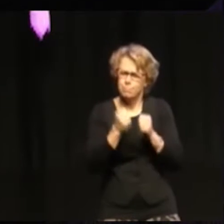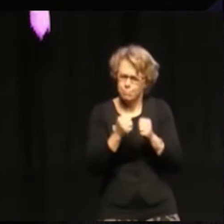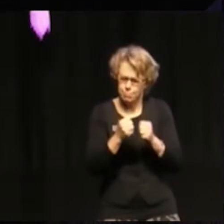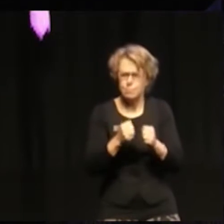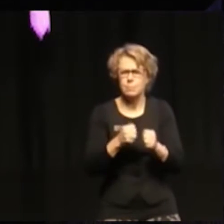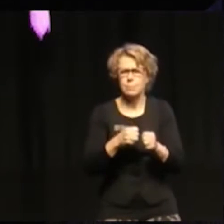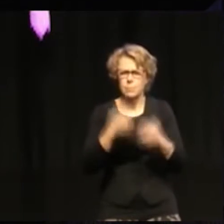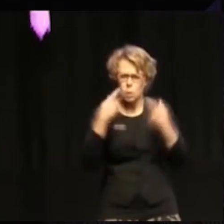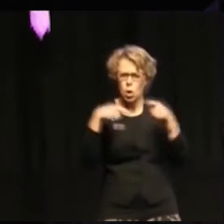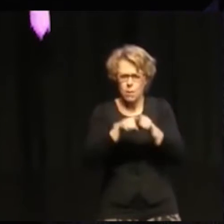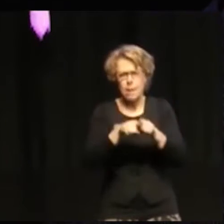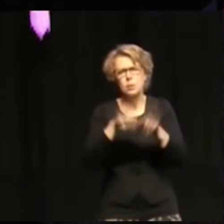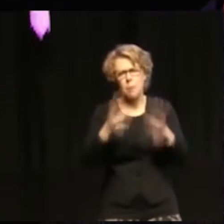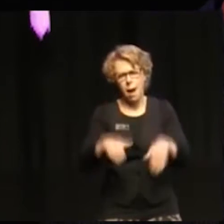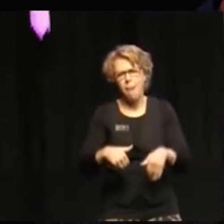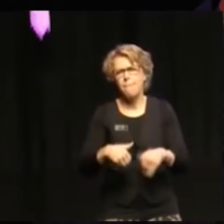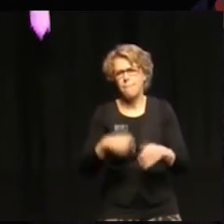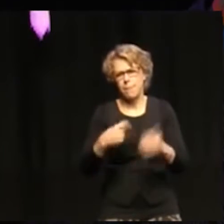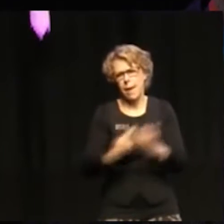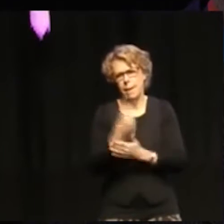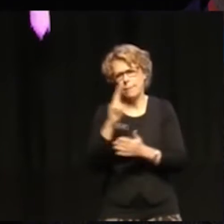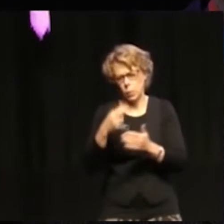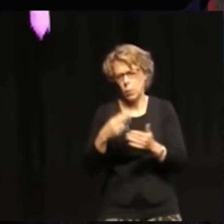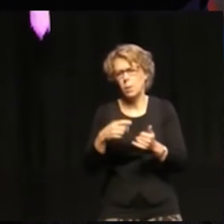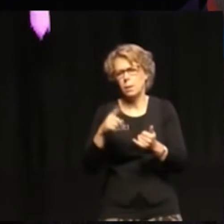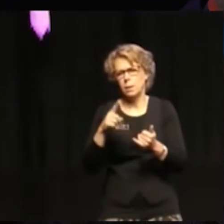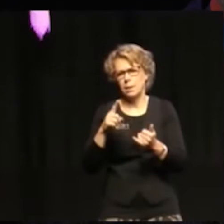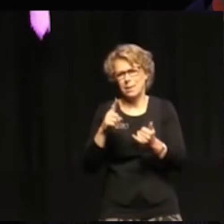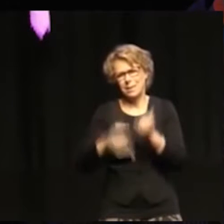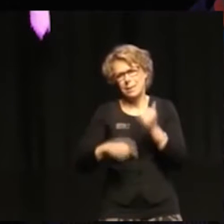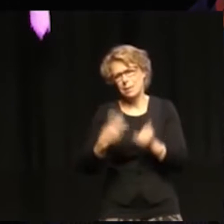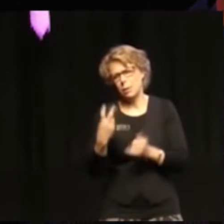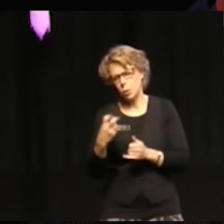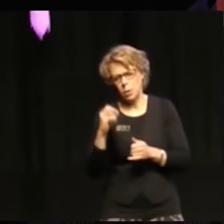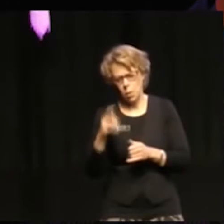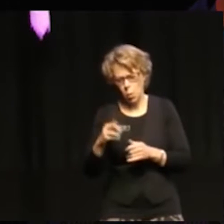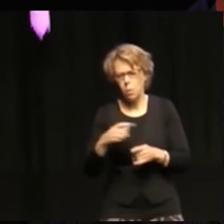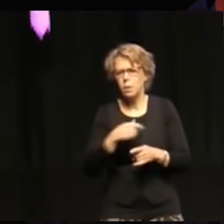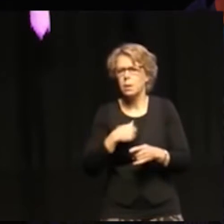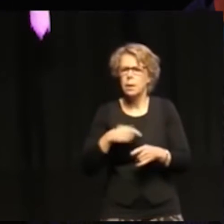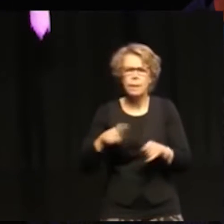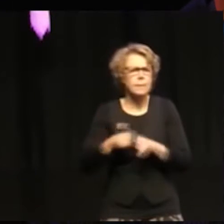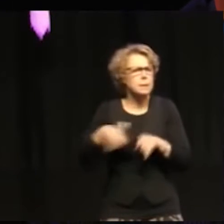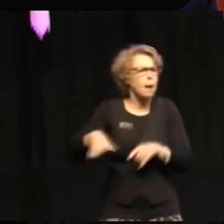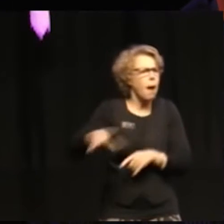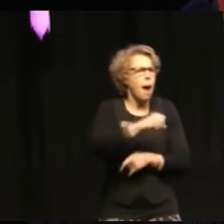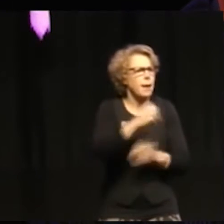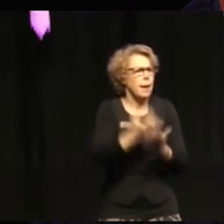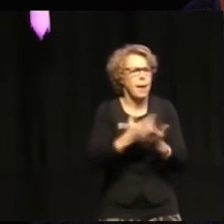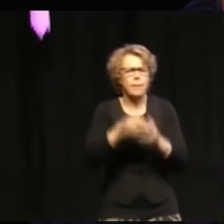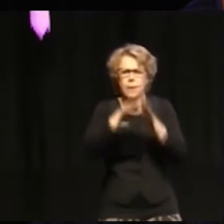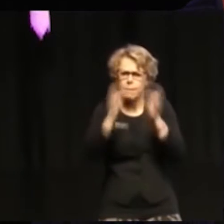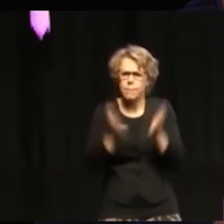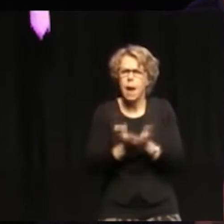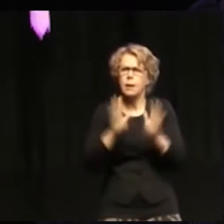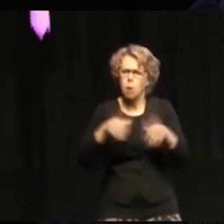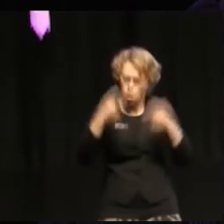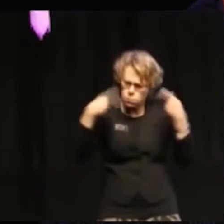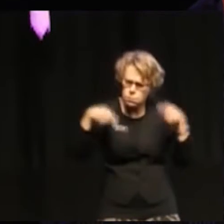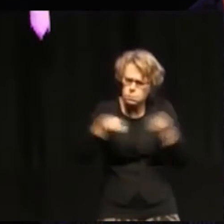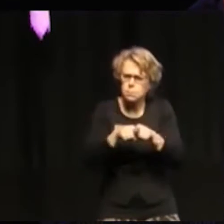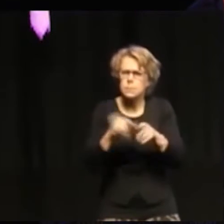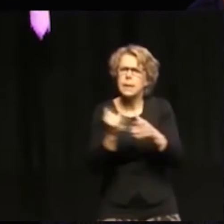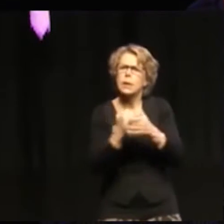ekt rum under de senaste 10-20 åren. Det är samtliga länder i världen har kommit överens inom